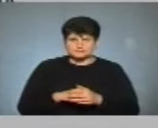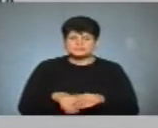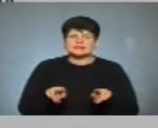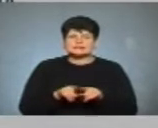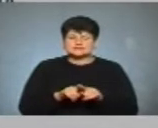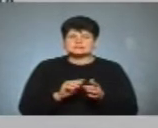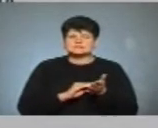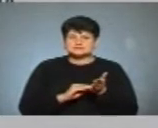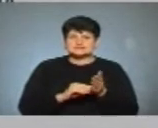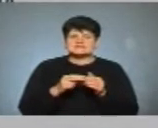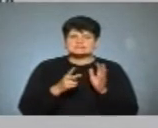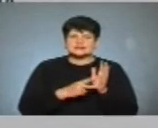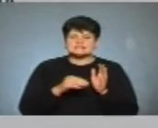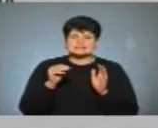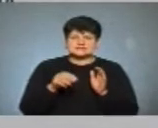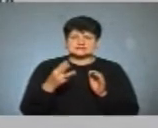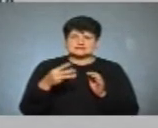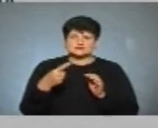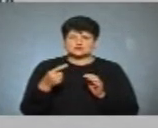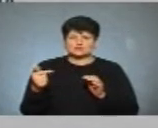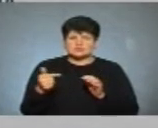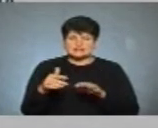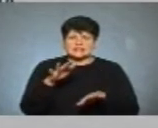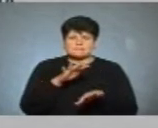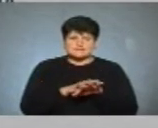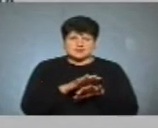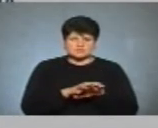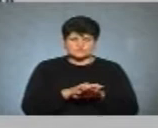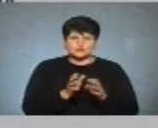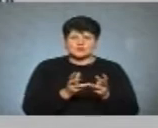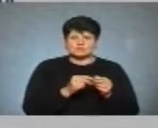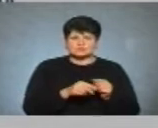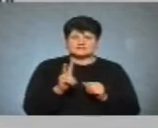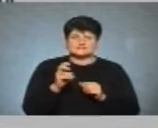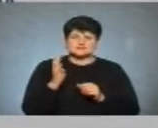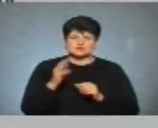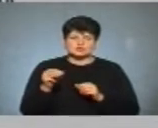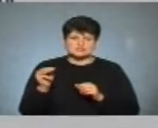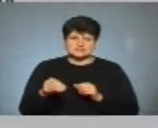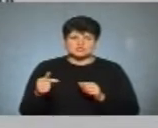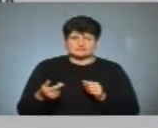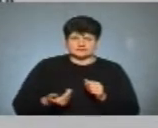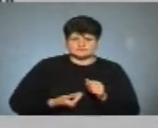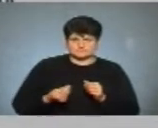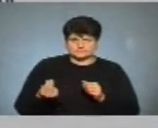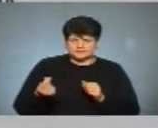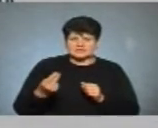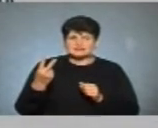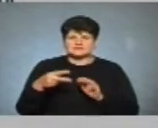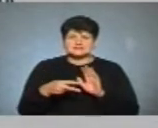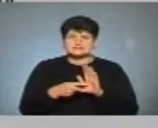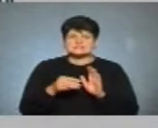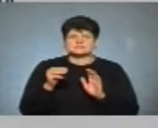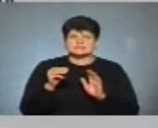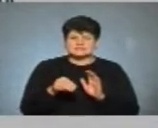він задекларував 17 тисяч 31 гривню на банківському рахунку, 240 тисяч гривень готівкою та 27 тисяч